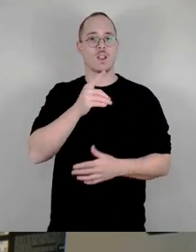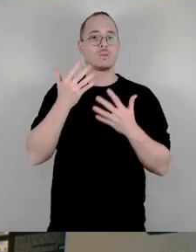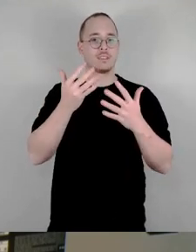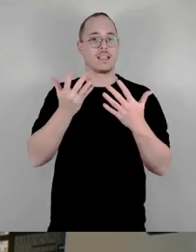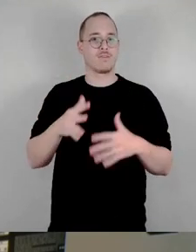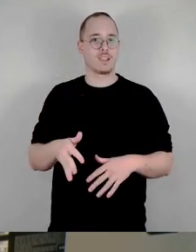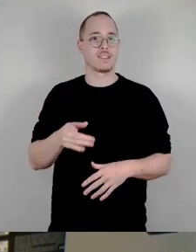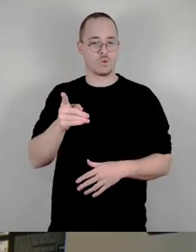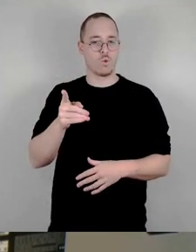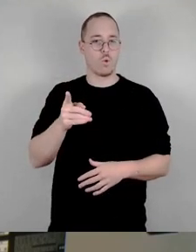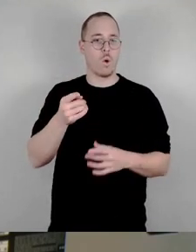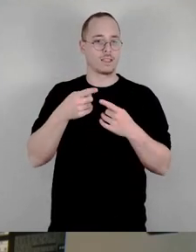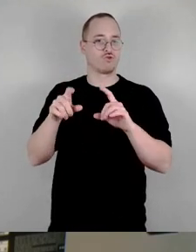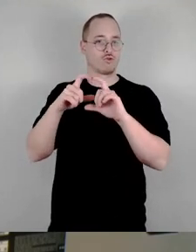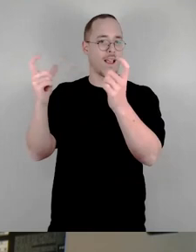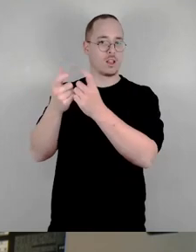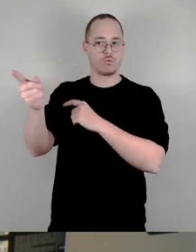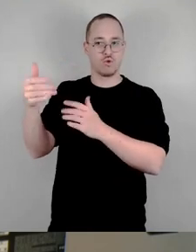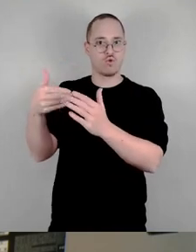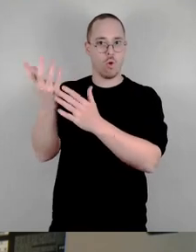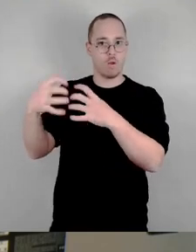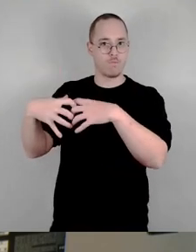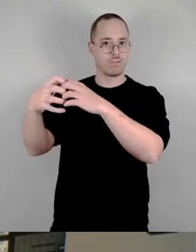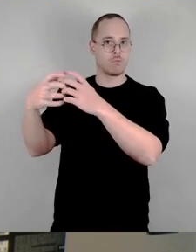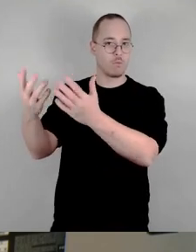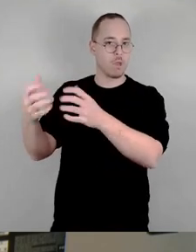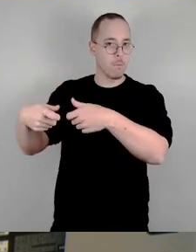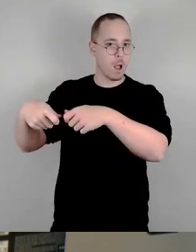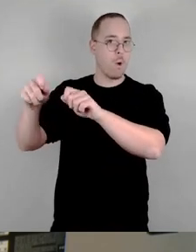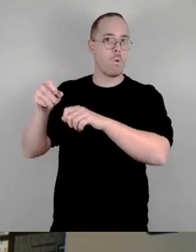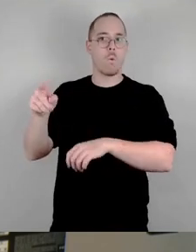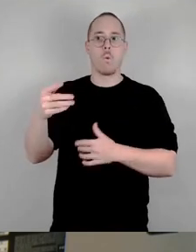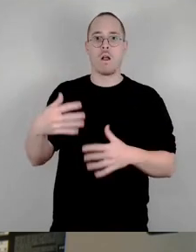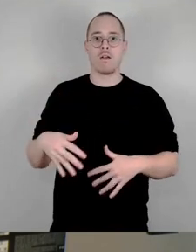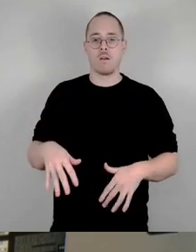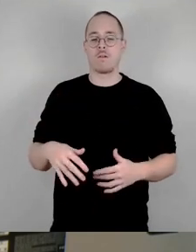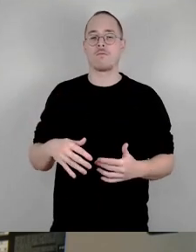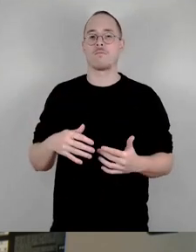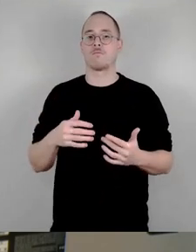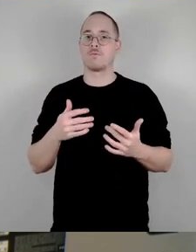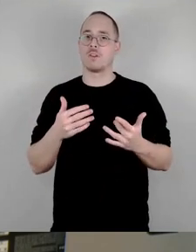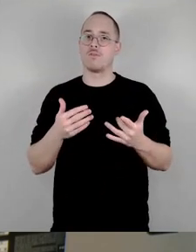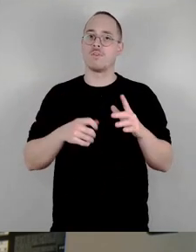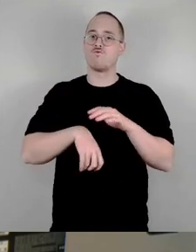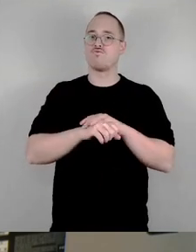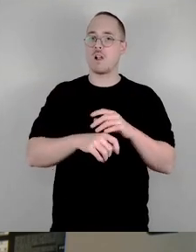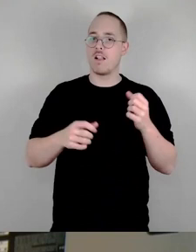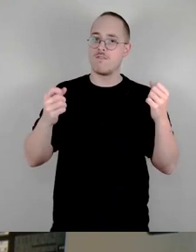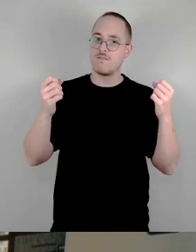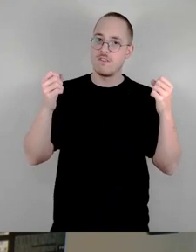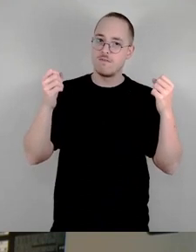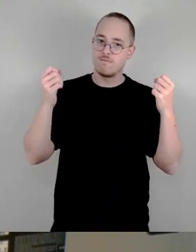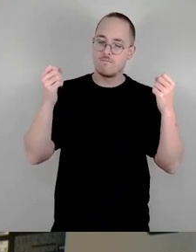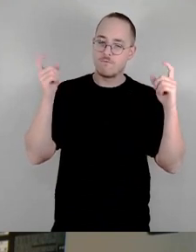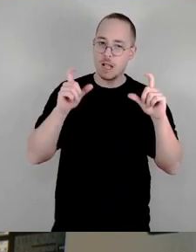und es war ein richtiges Fußballfest mit einem Familienfest auf dem daneben gelegenen Parkplatz. Also ein echtes Highlight und